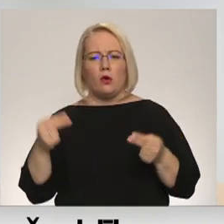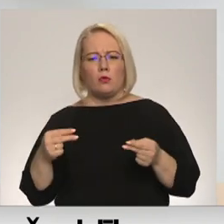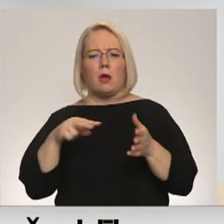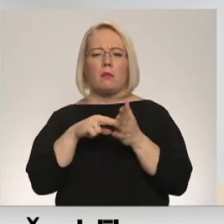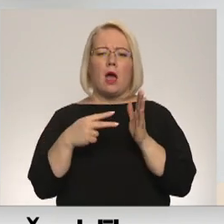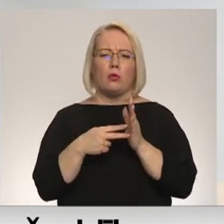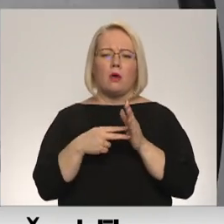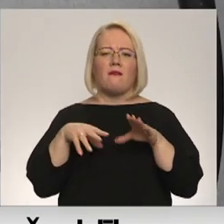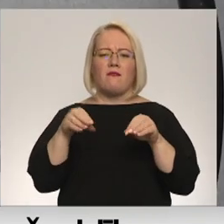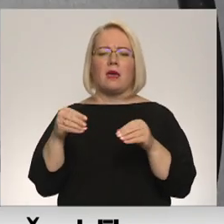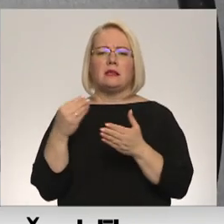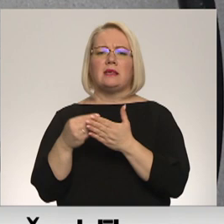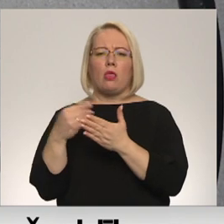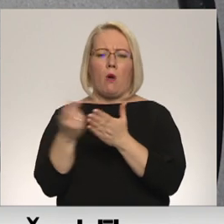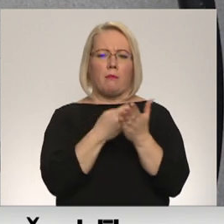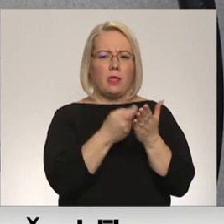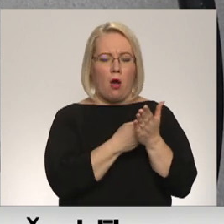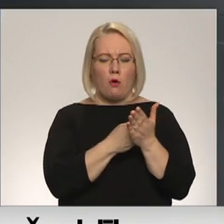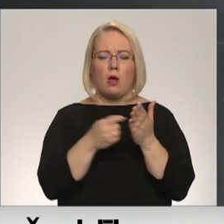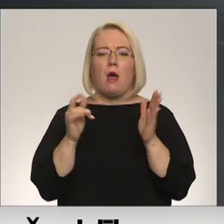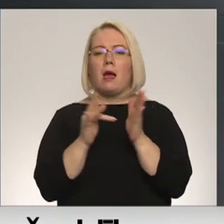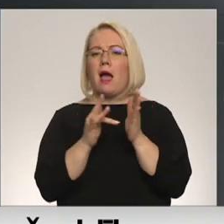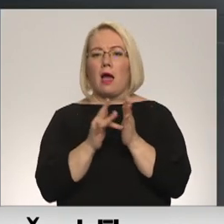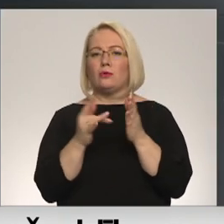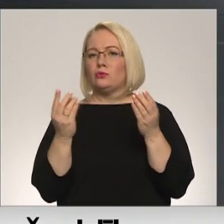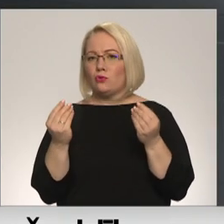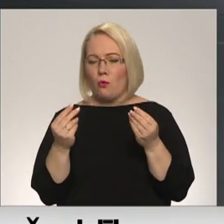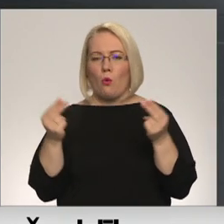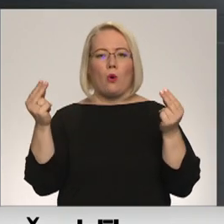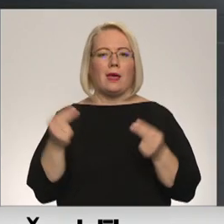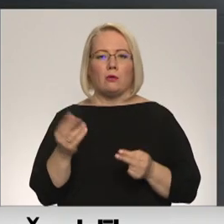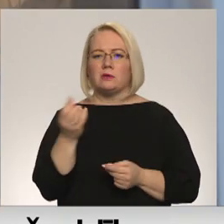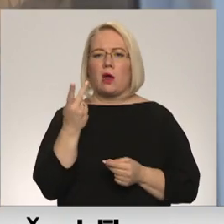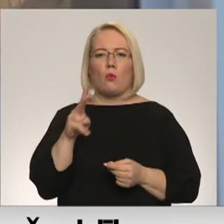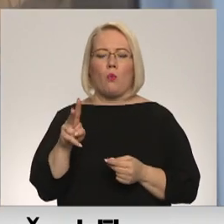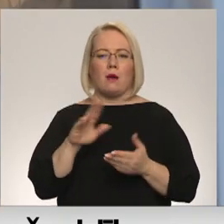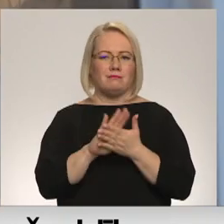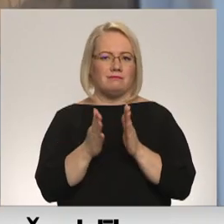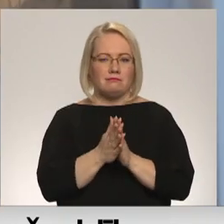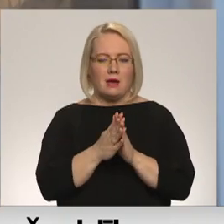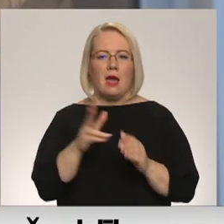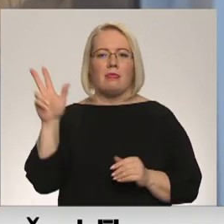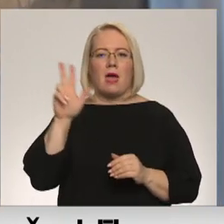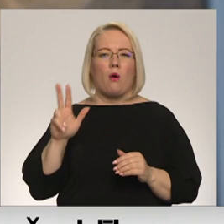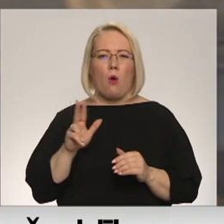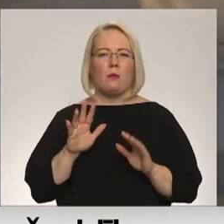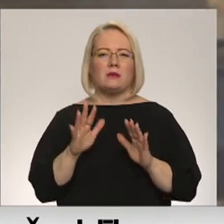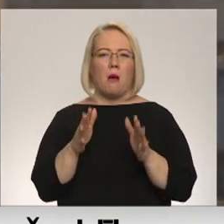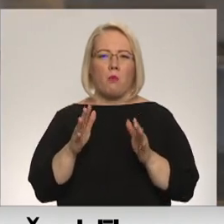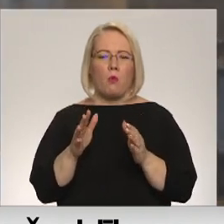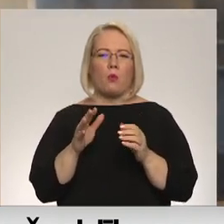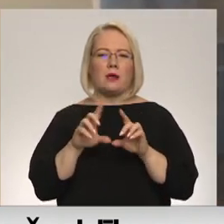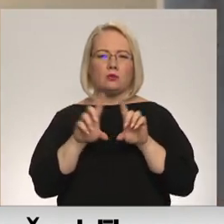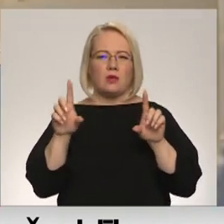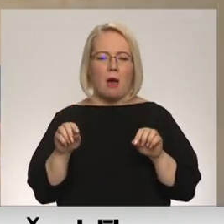Par kādu summu un ar ko līgums noslēgts Daugavpils ciltuma tīkli gan neatklāja, bet gaida, kāda